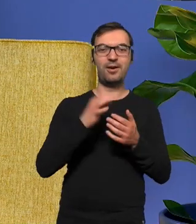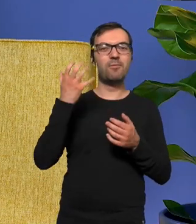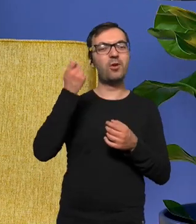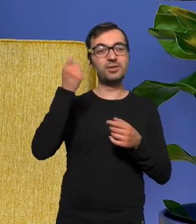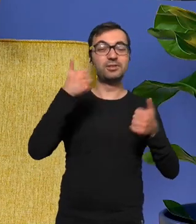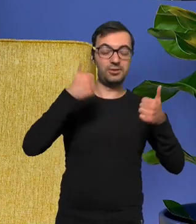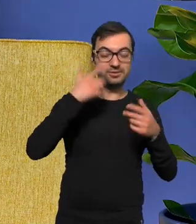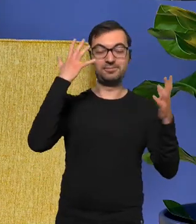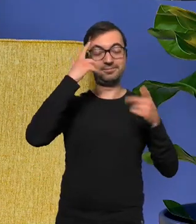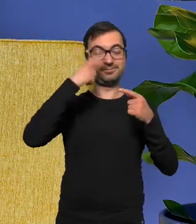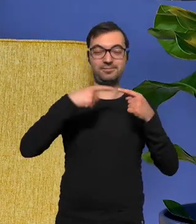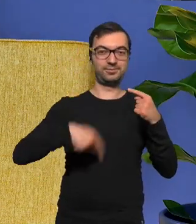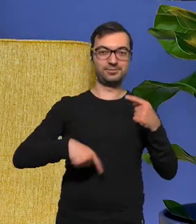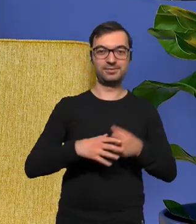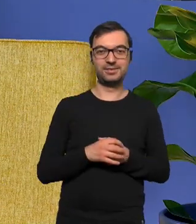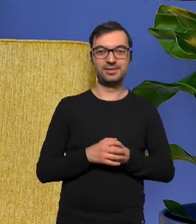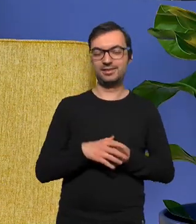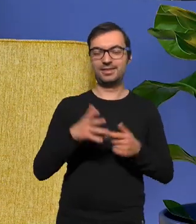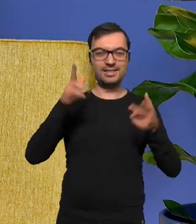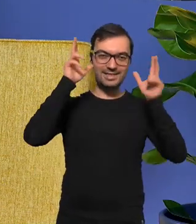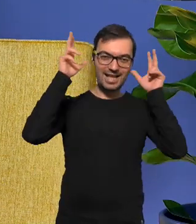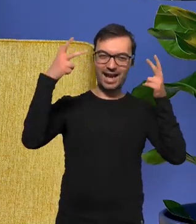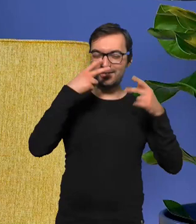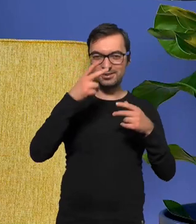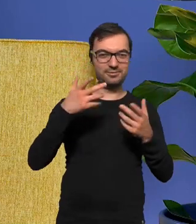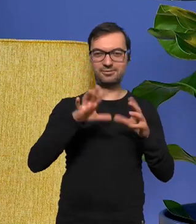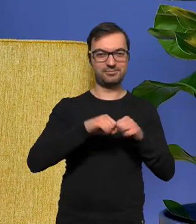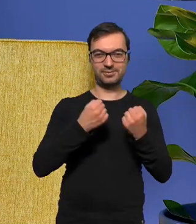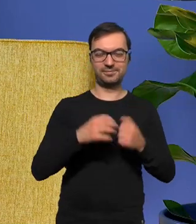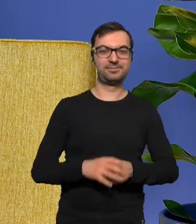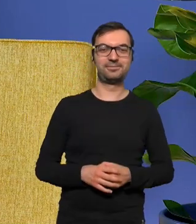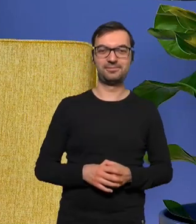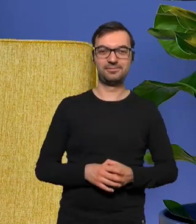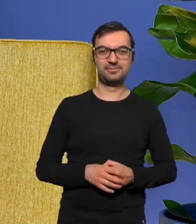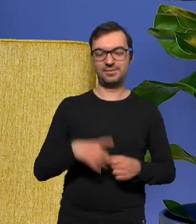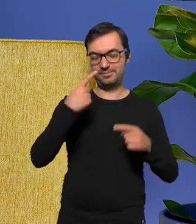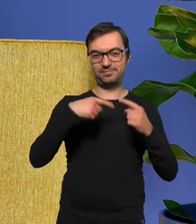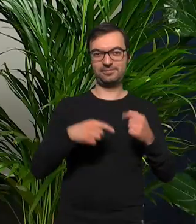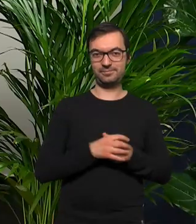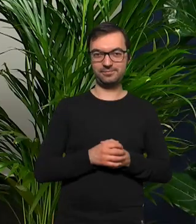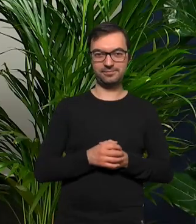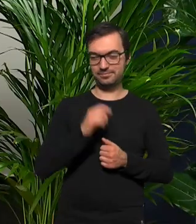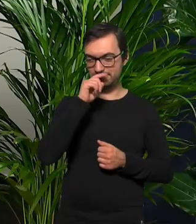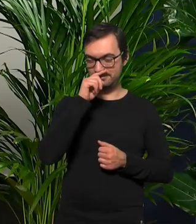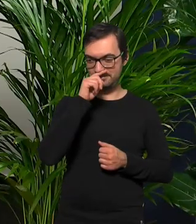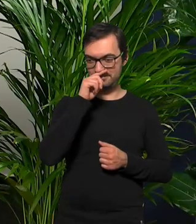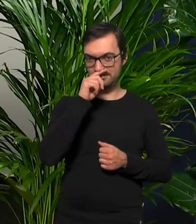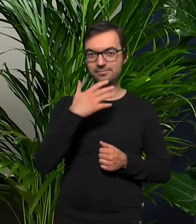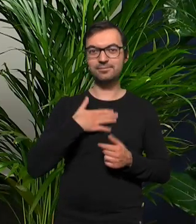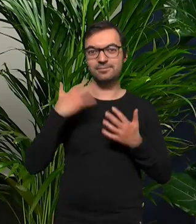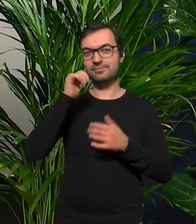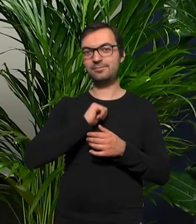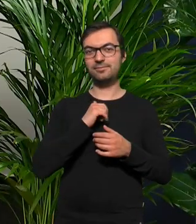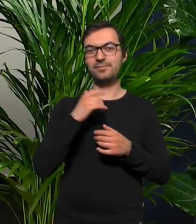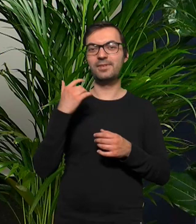zatrzymał się tutaj sarna przebiegła już mi rozwaliła całą myśl ale ja zawsze lubię sobie wyobrażać jak właśnie wygląda